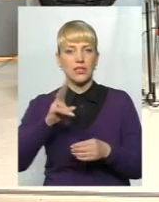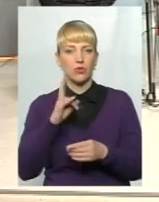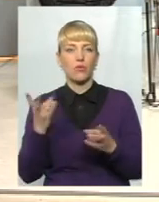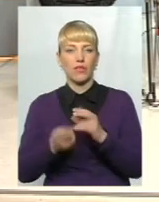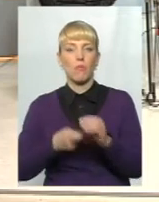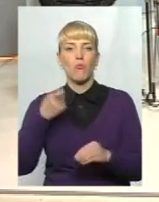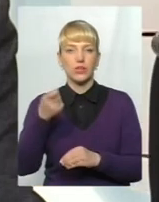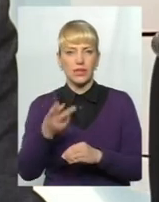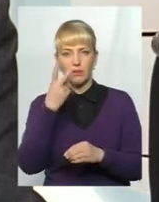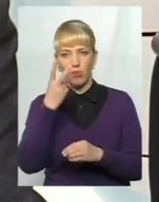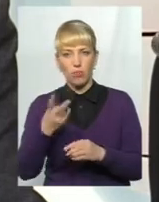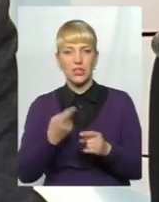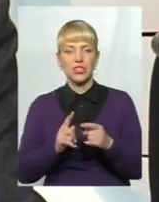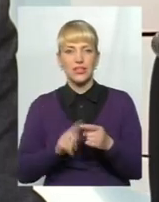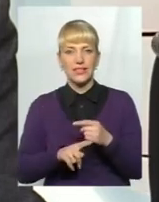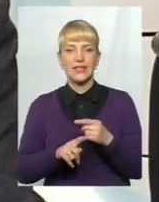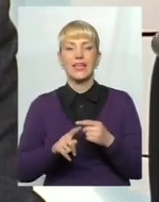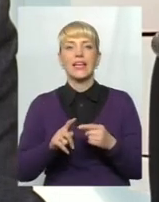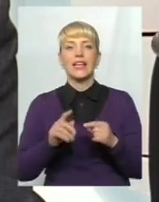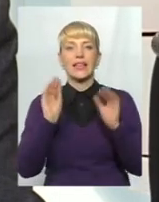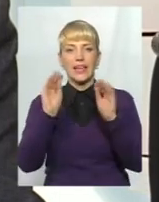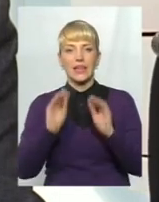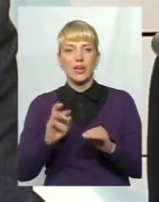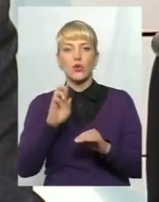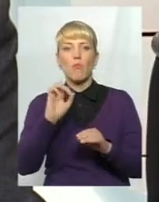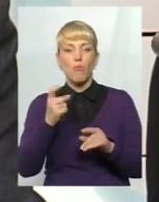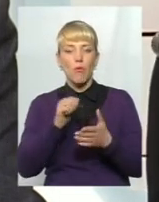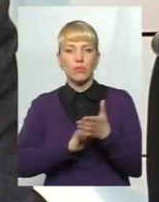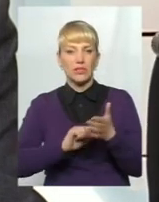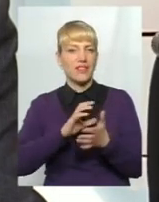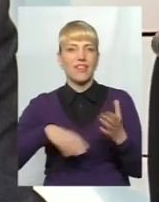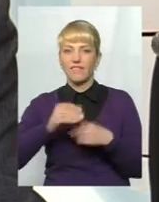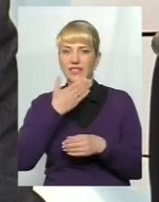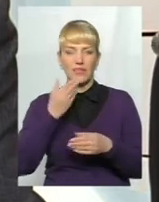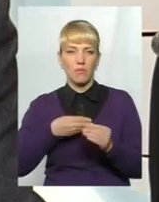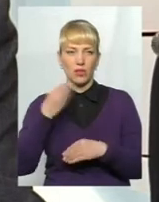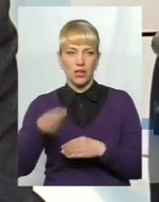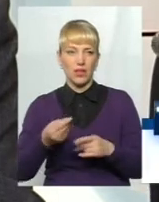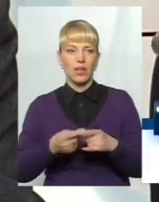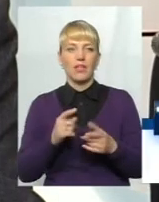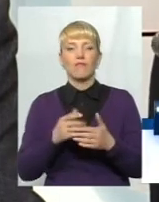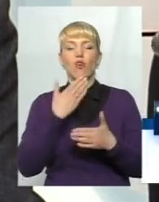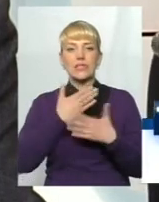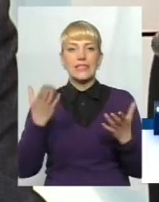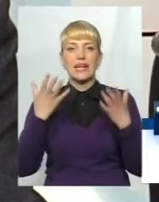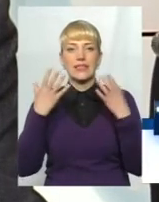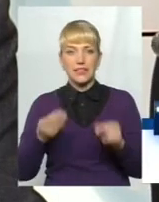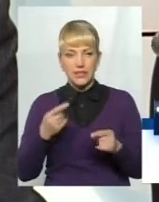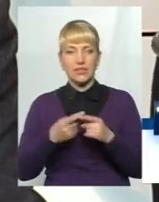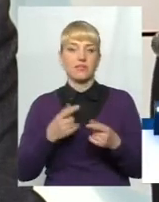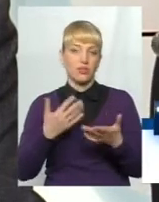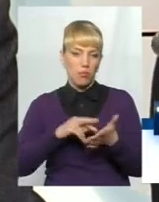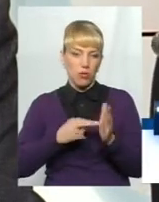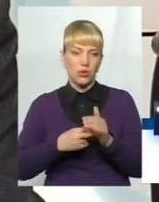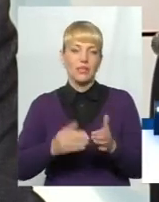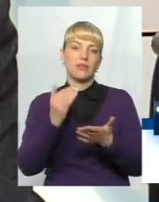побачити ці декларації, бо ще не всі подали їх, так? Ну, як ми бачили в останні дні, буквально там в останні тижні прогнозовано, знову ж таки,